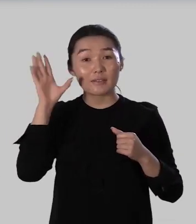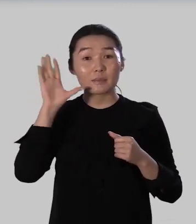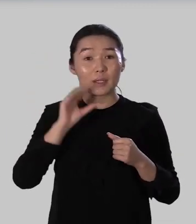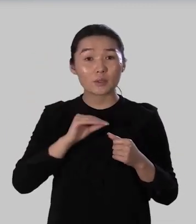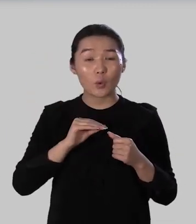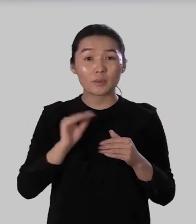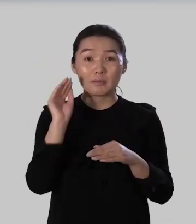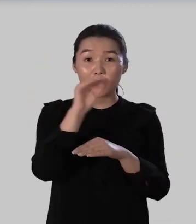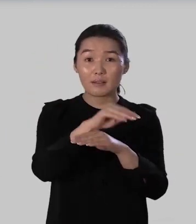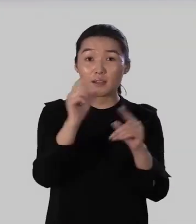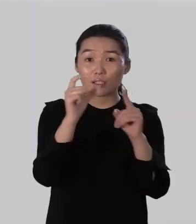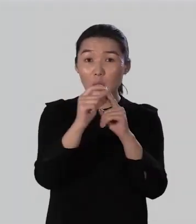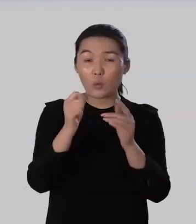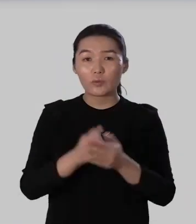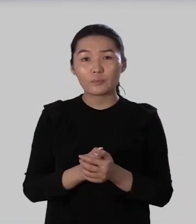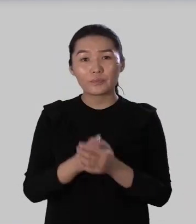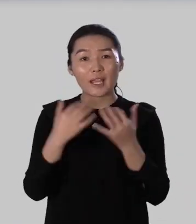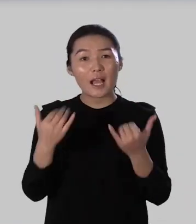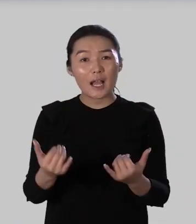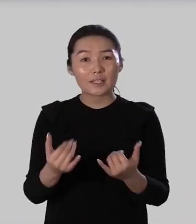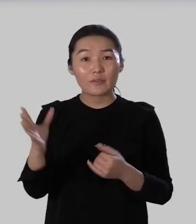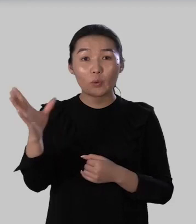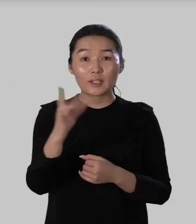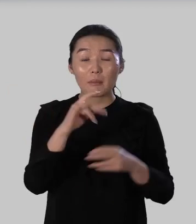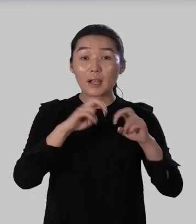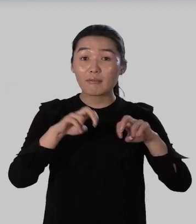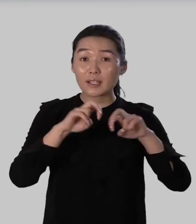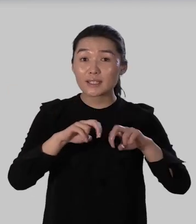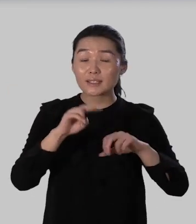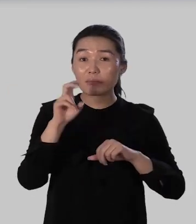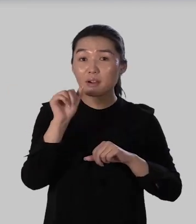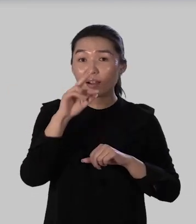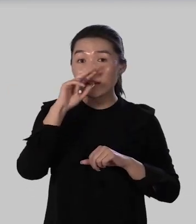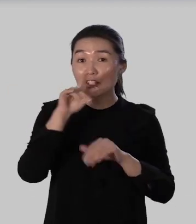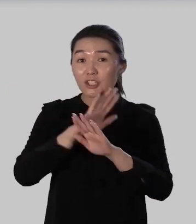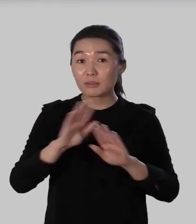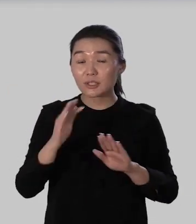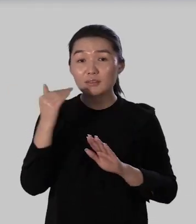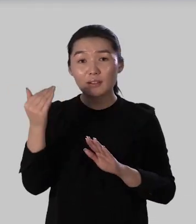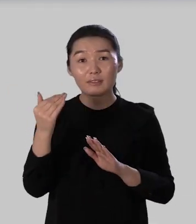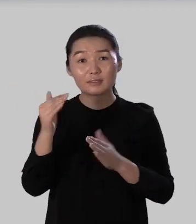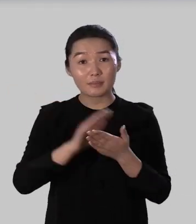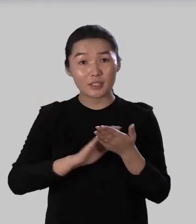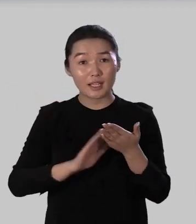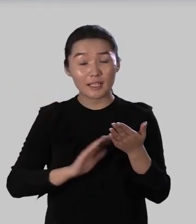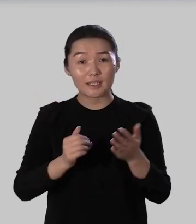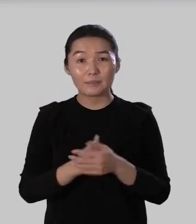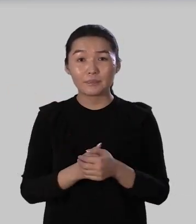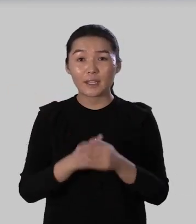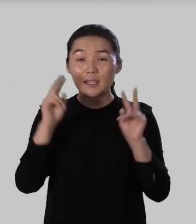способны предать слову а сегодня мы выясним как не ошибиться в их написании